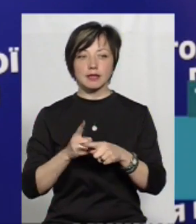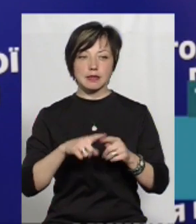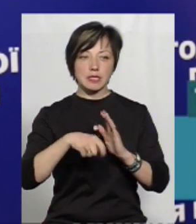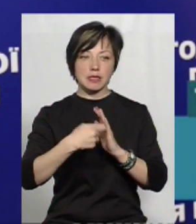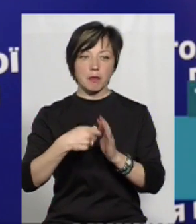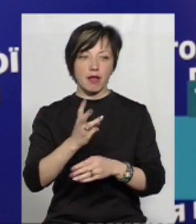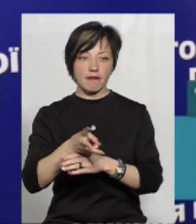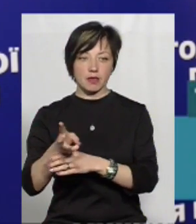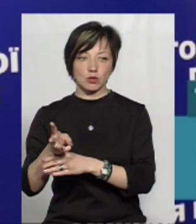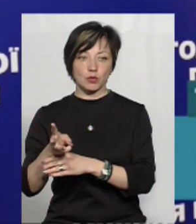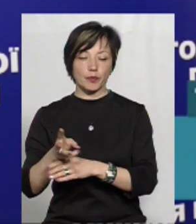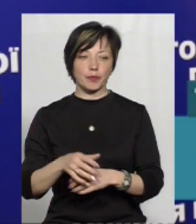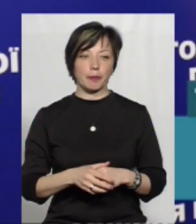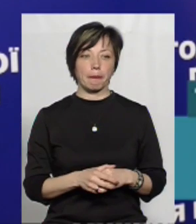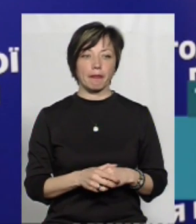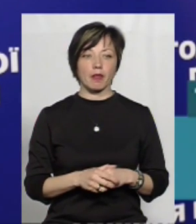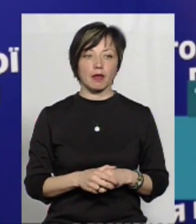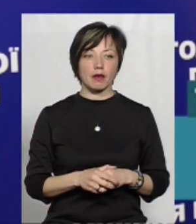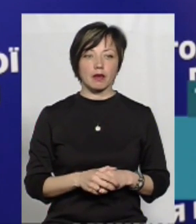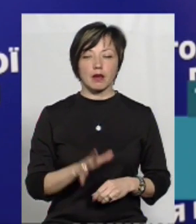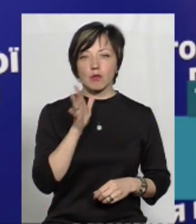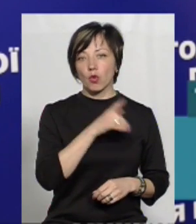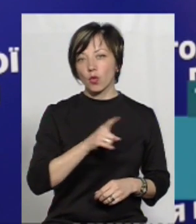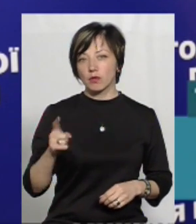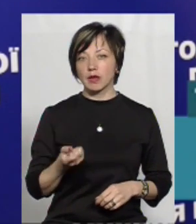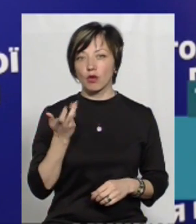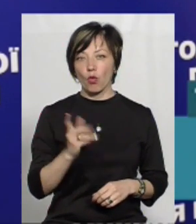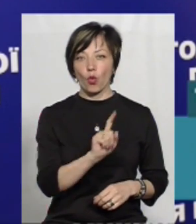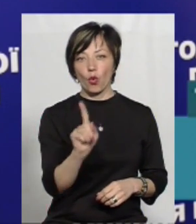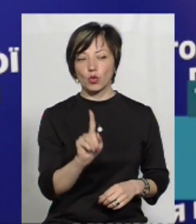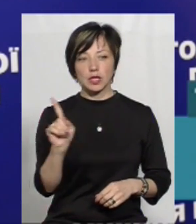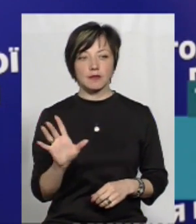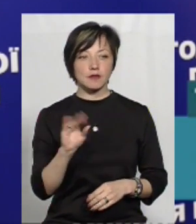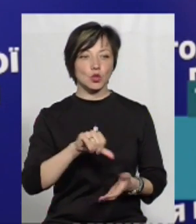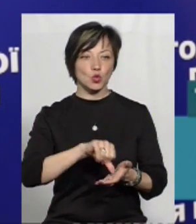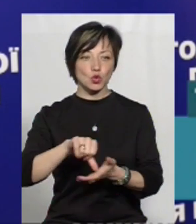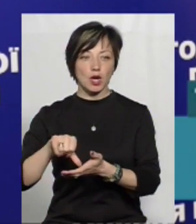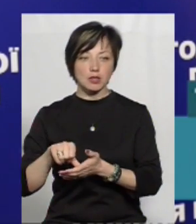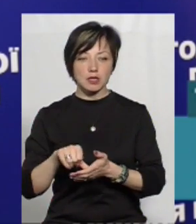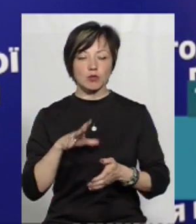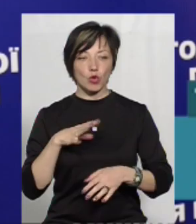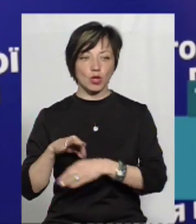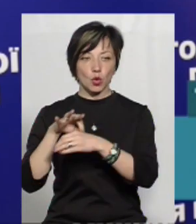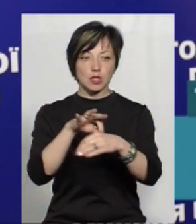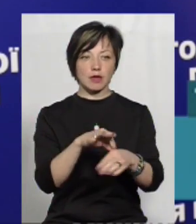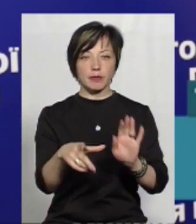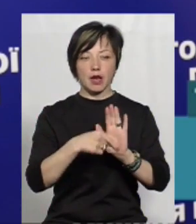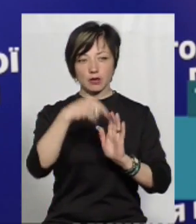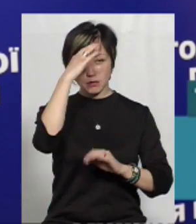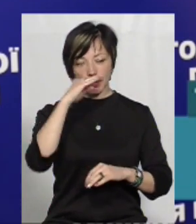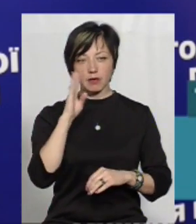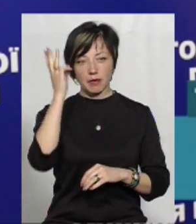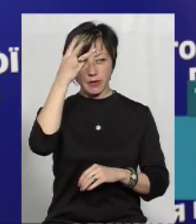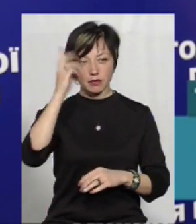знімали це відео. Буквально протягом кількох годин всі учасники даного конфлікту були доставлені разом з батьками до